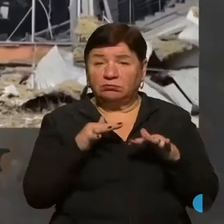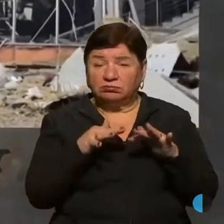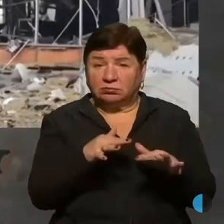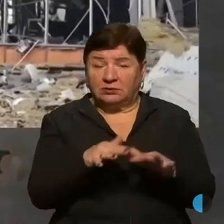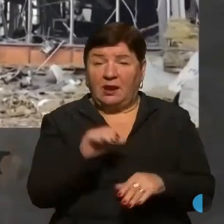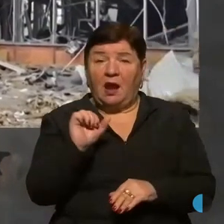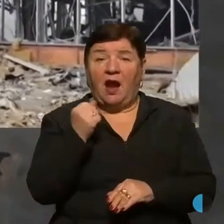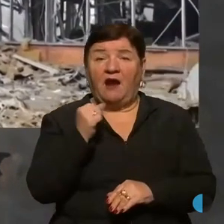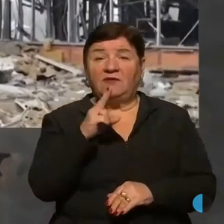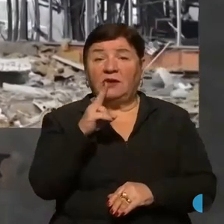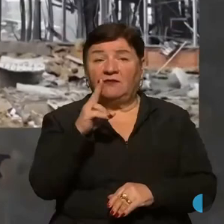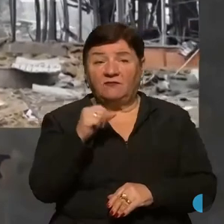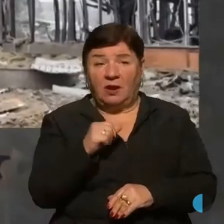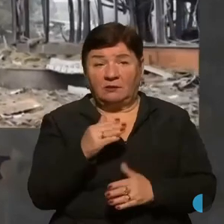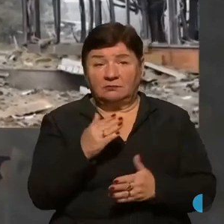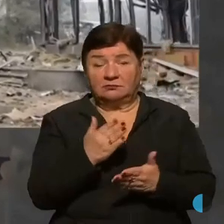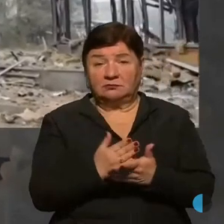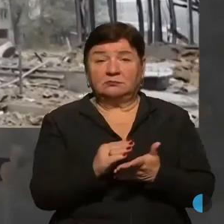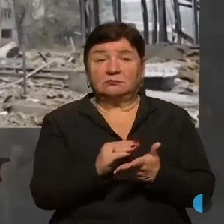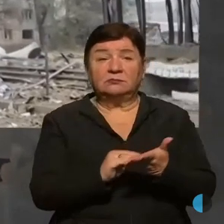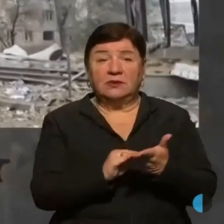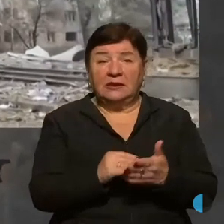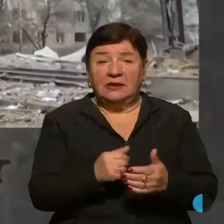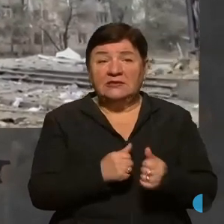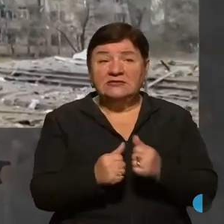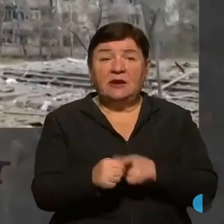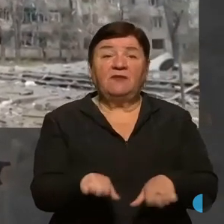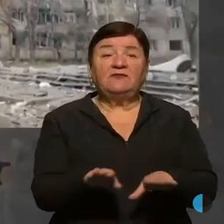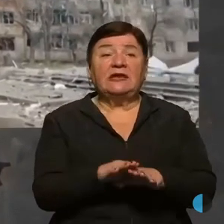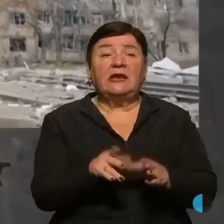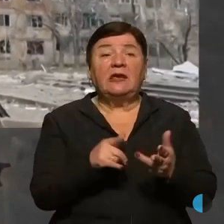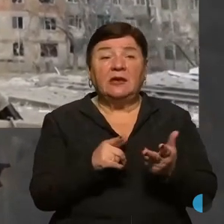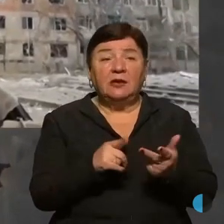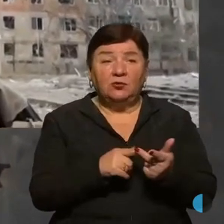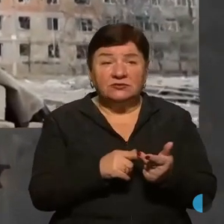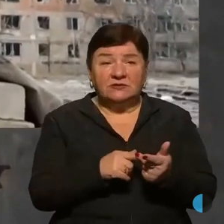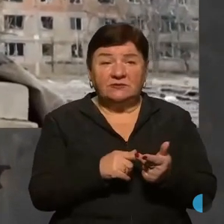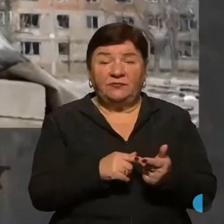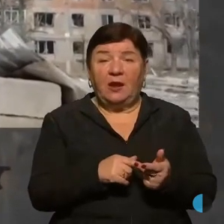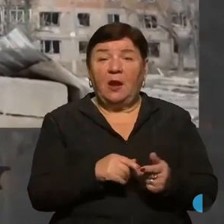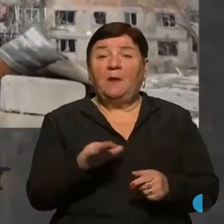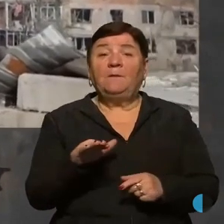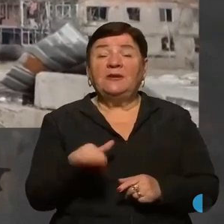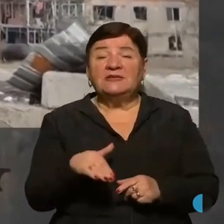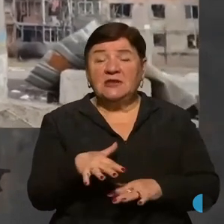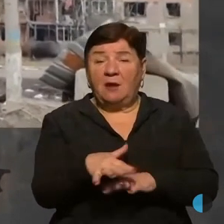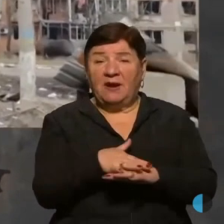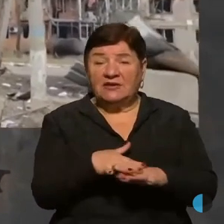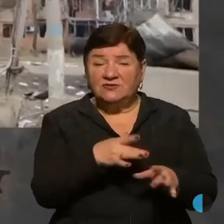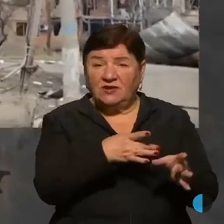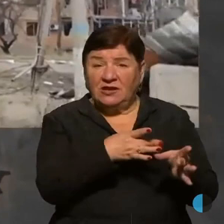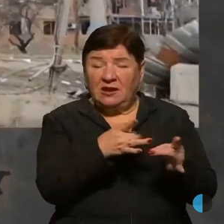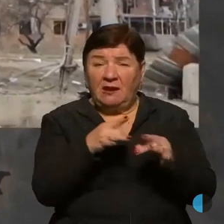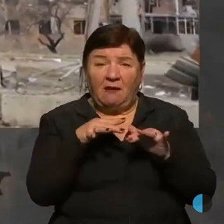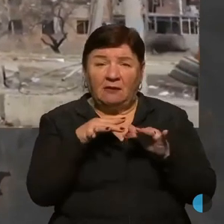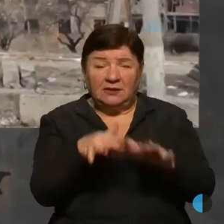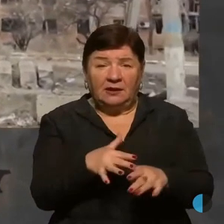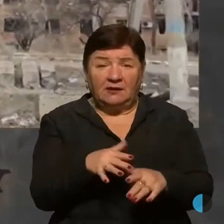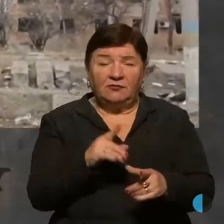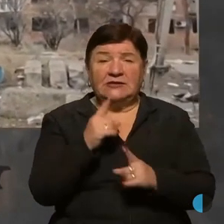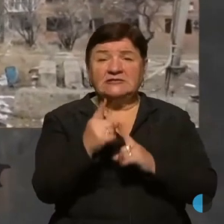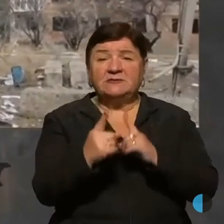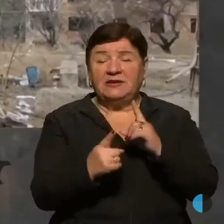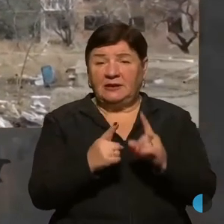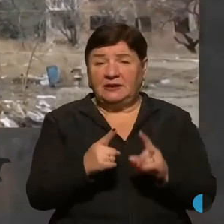Авдіївки, мається на вазі повторного штурму саме в такій кількості. Тому що після масової атаки вони намагалися змінити